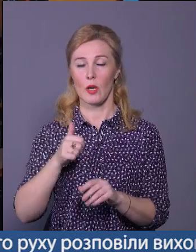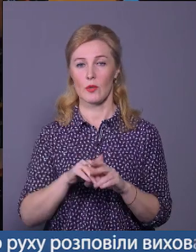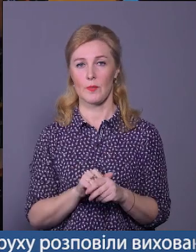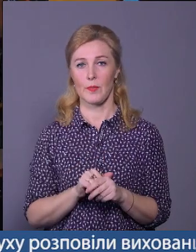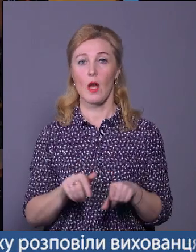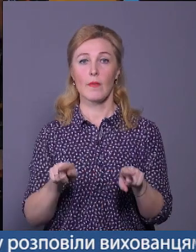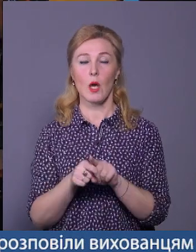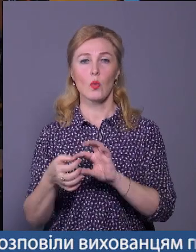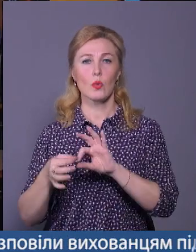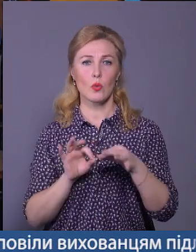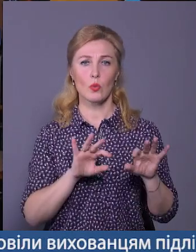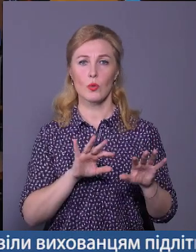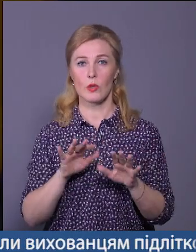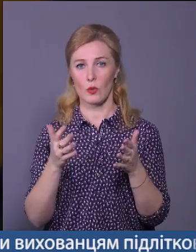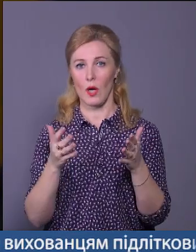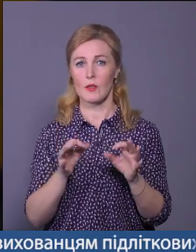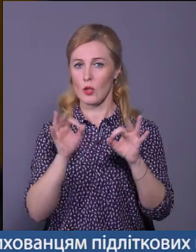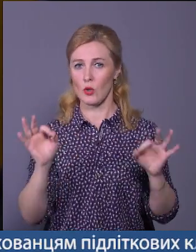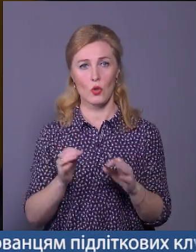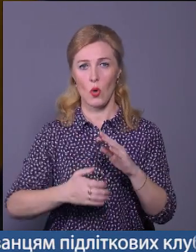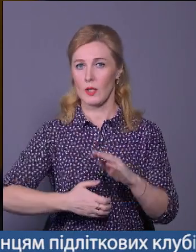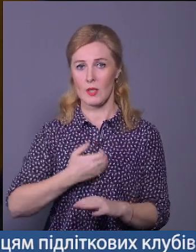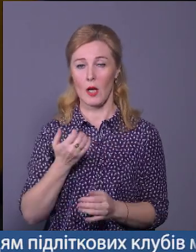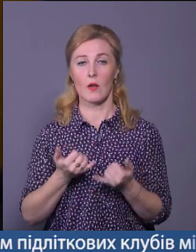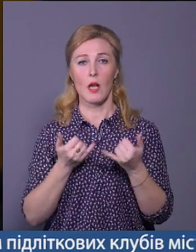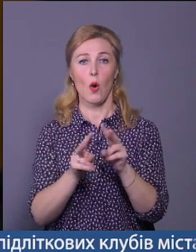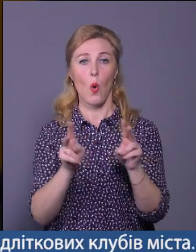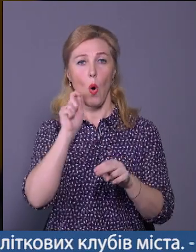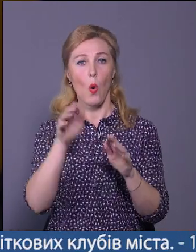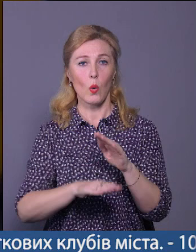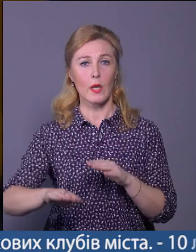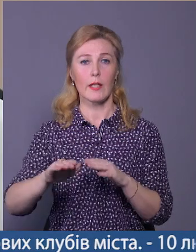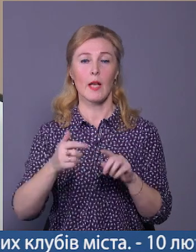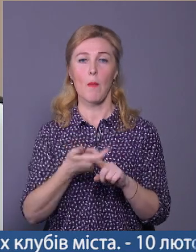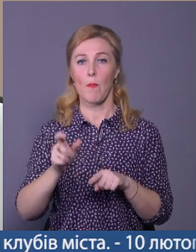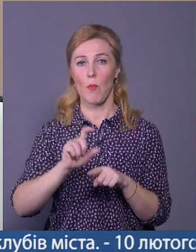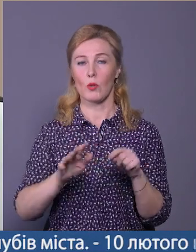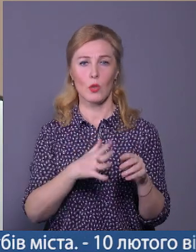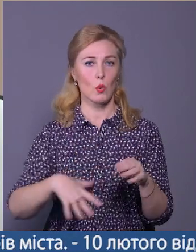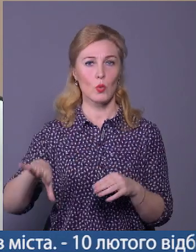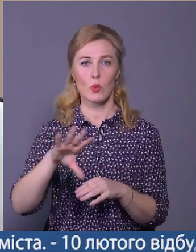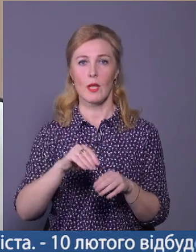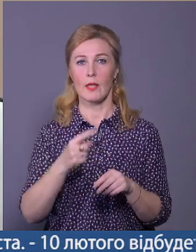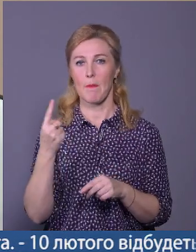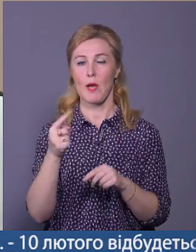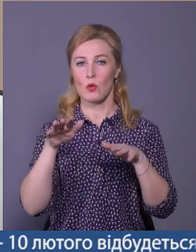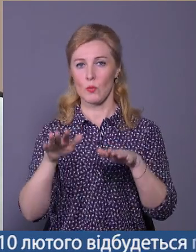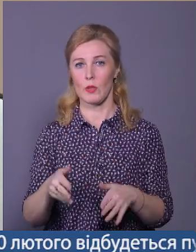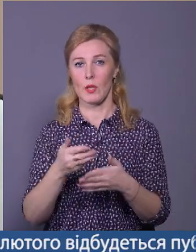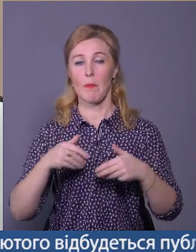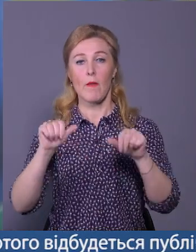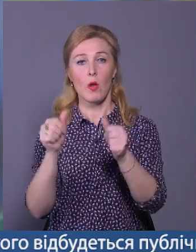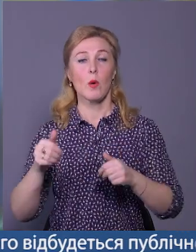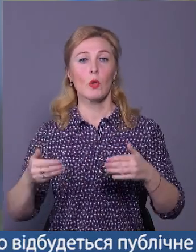ситуацію, не злякалися нічого. Для яких Україна є понад усе. Україна є на першому місці. Можливо, ми справді формуємо нове